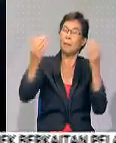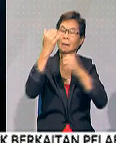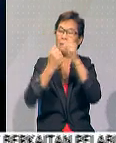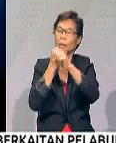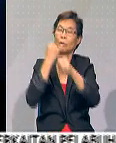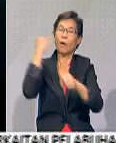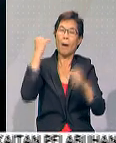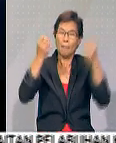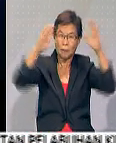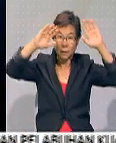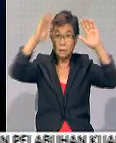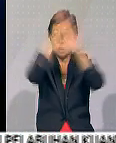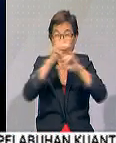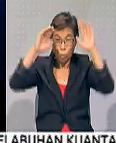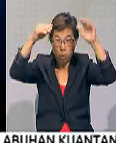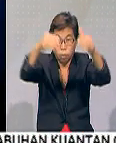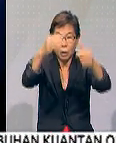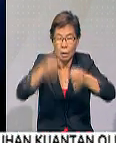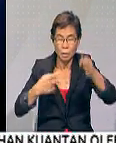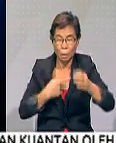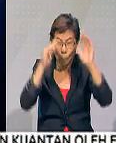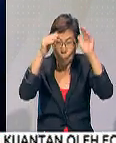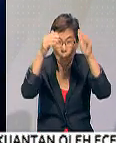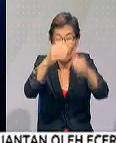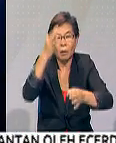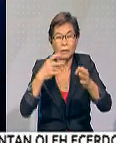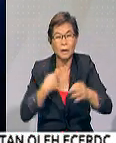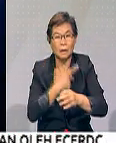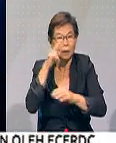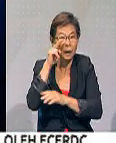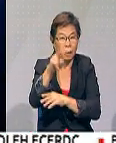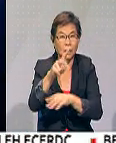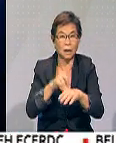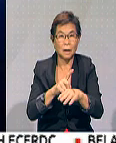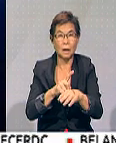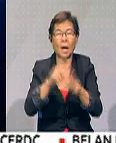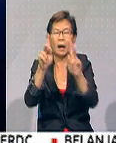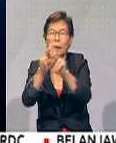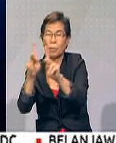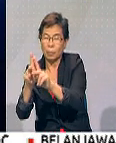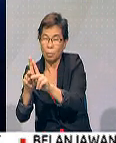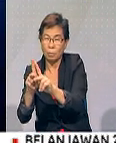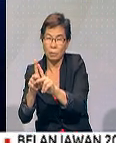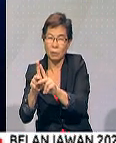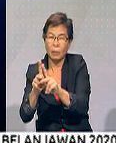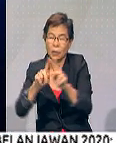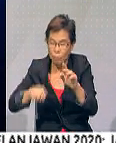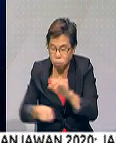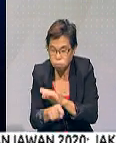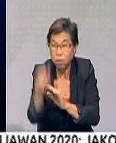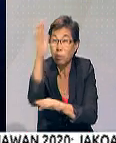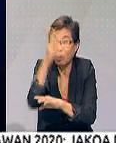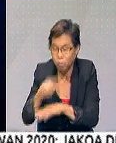telah diberi banyak perhatian. Kalau kita lihat lebih-lebih lagi di tempat luar bandar dan pendalaman seperti